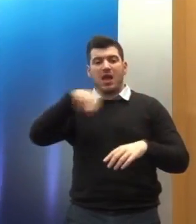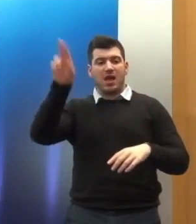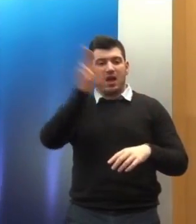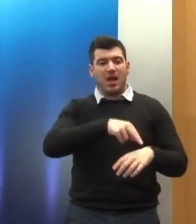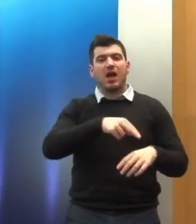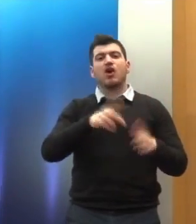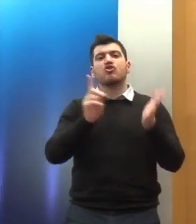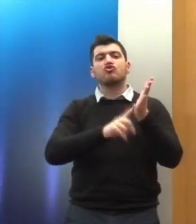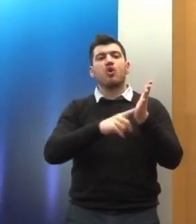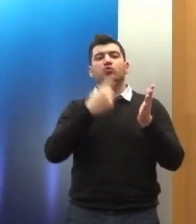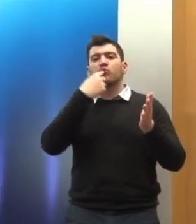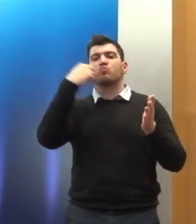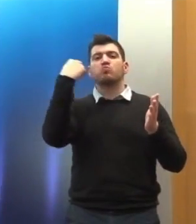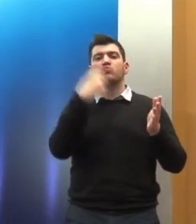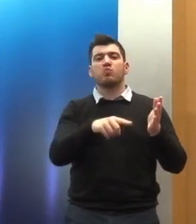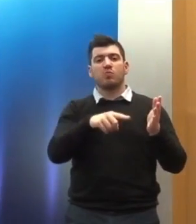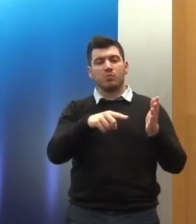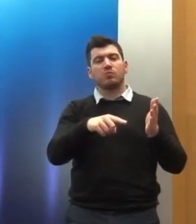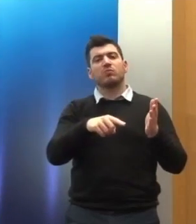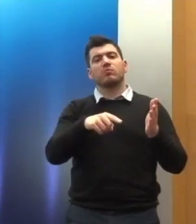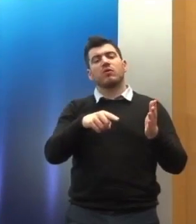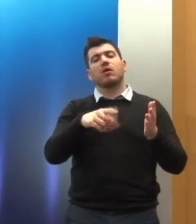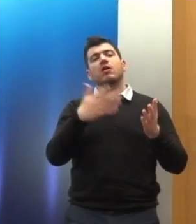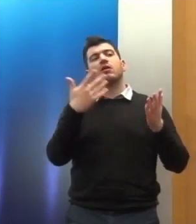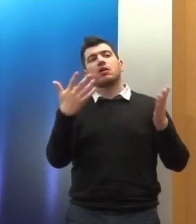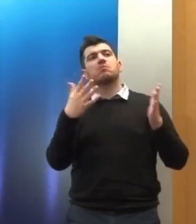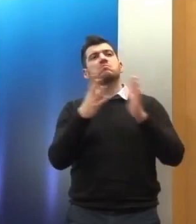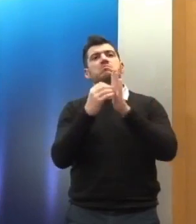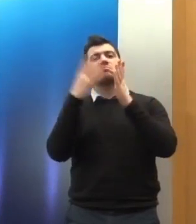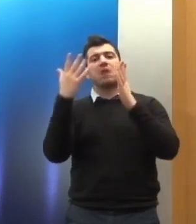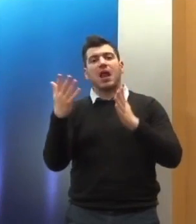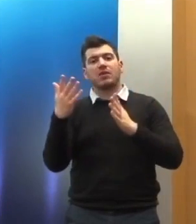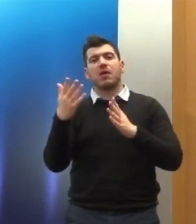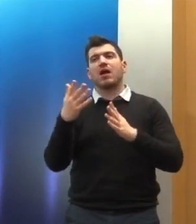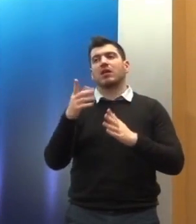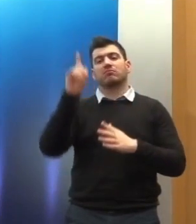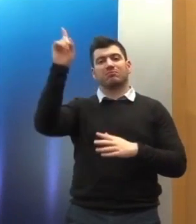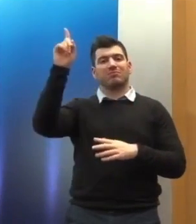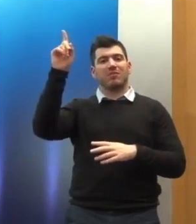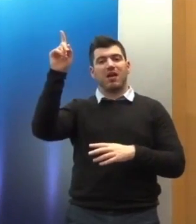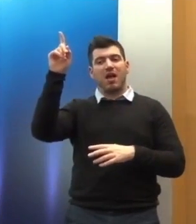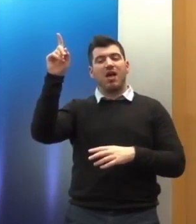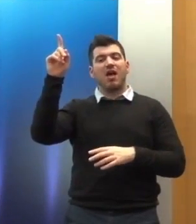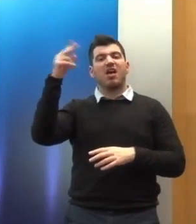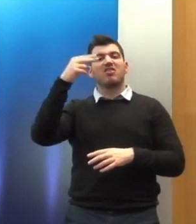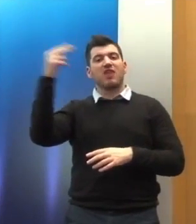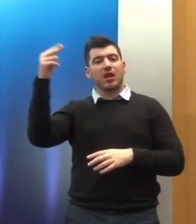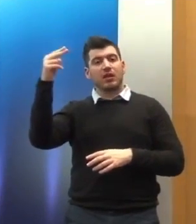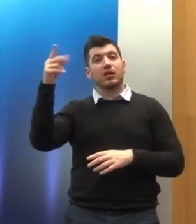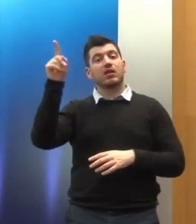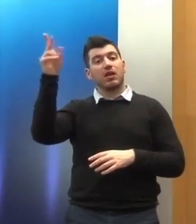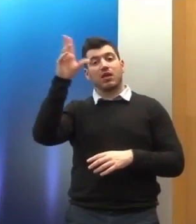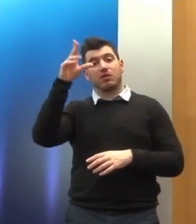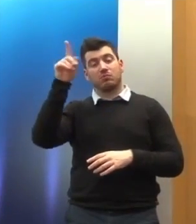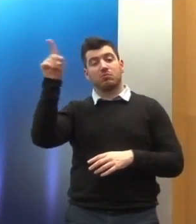αλλά και μεγαλύτερα και πιο σύνθετα ζητήματα όπως το ζήτημα της εφαρμογής της Σαρίας στη Θράκη για την οποία κάποια στιγμή θα πρέπει να μιλήσουμε